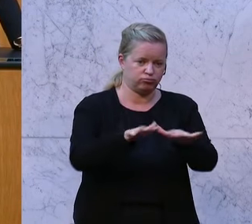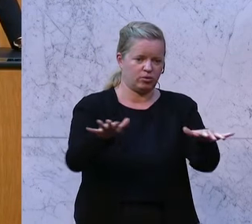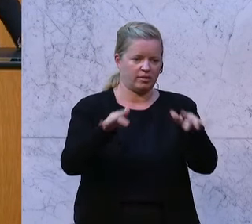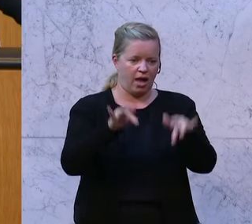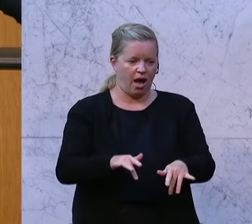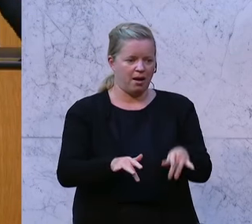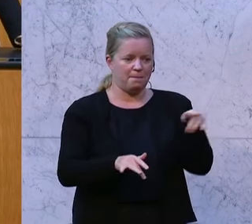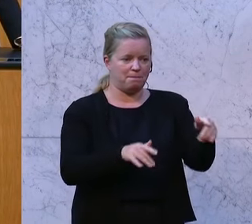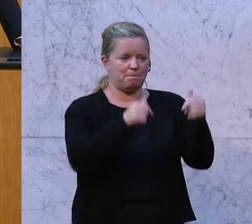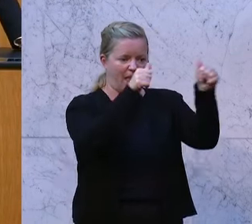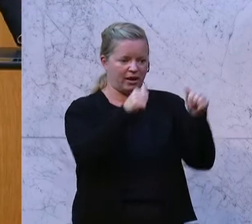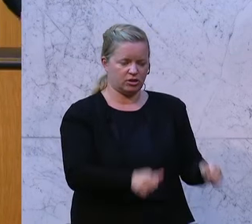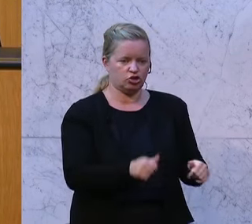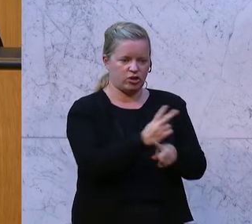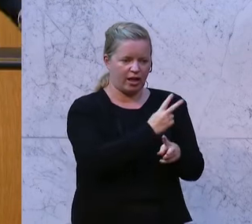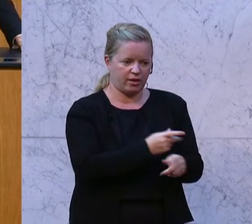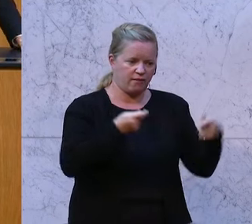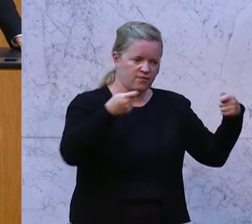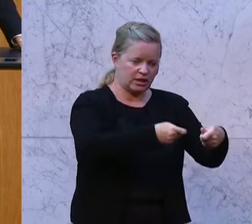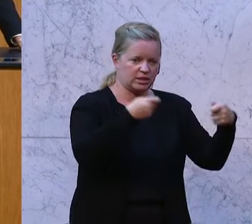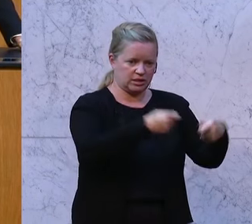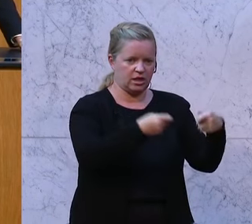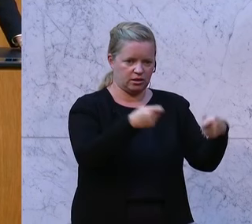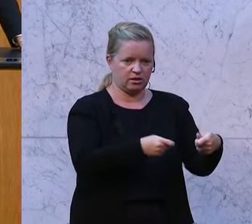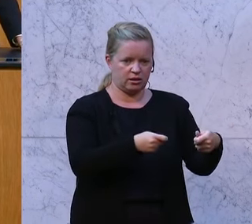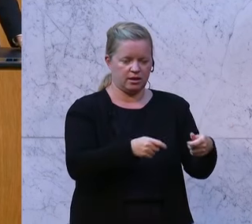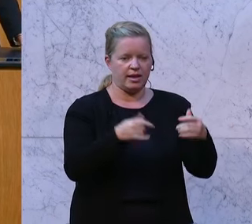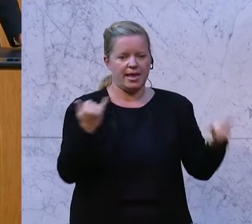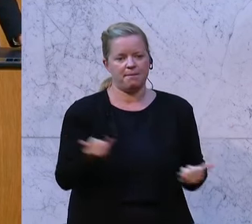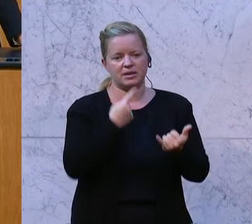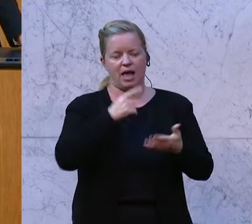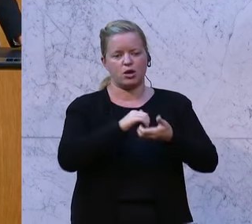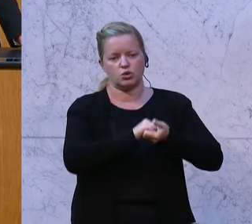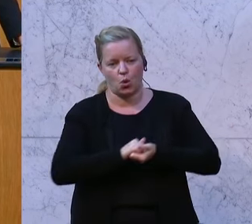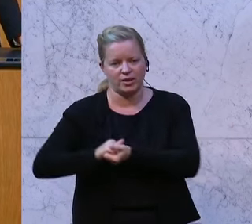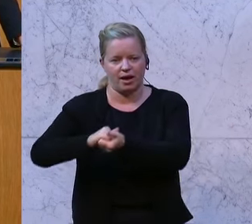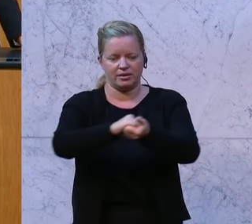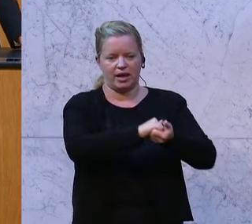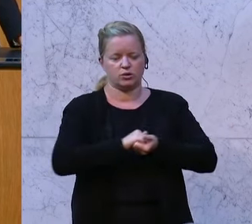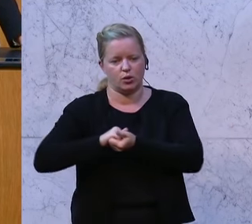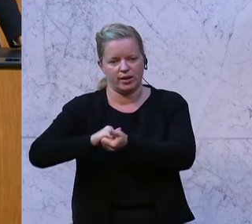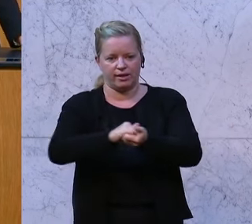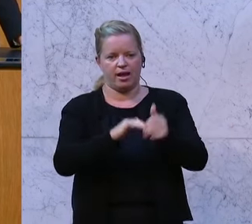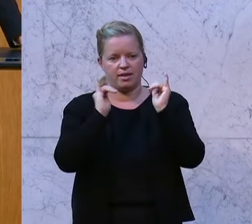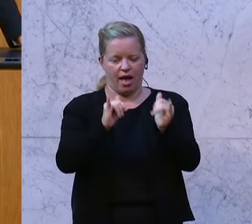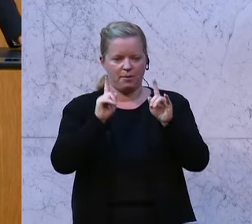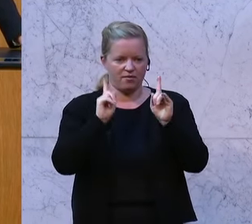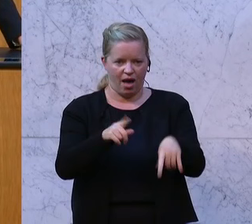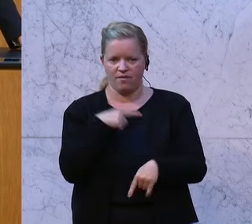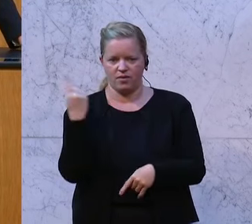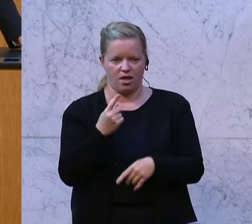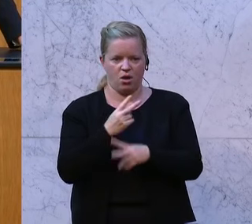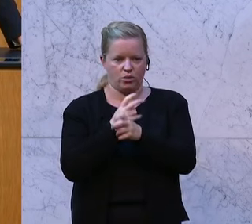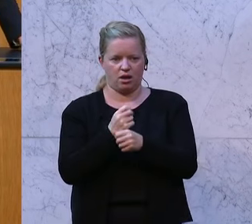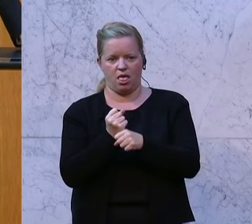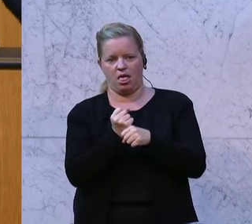zu finanzieren und in Wahrheit uns alle, natürlich immer im Namen der Solidarität, immer tiefer in den Abgrund reist. Wir waren seit